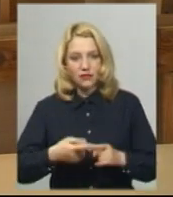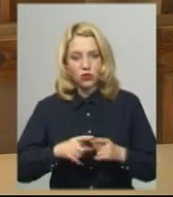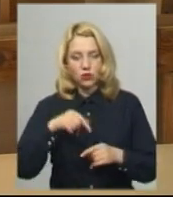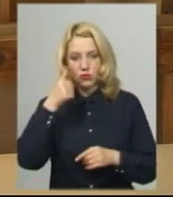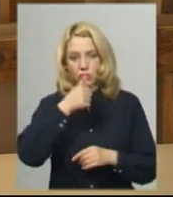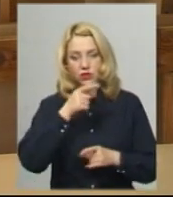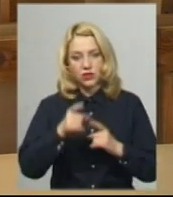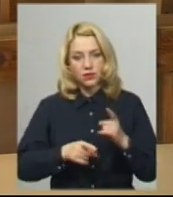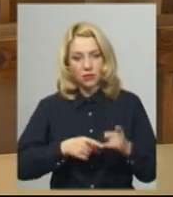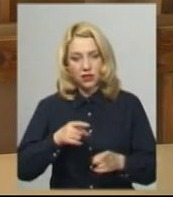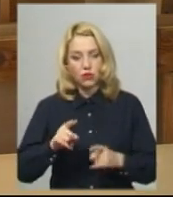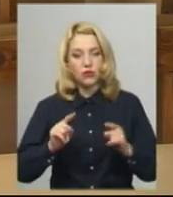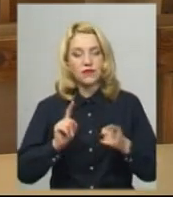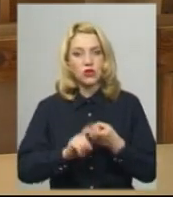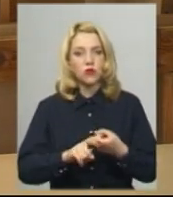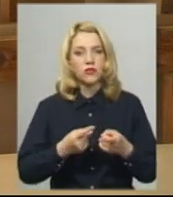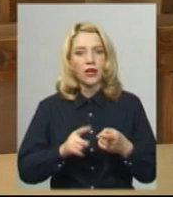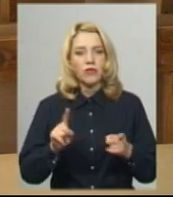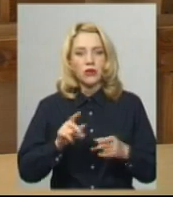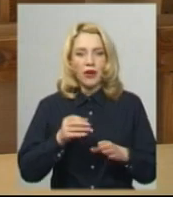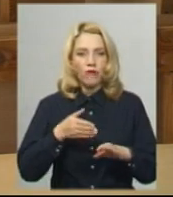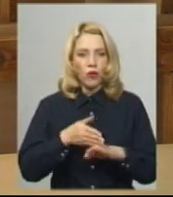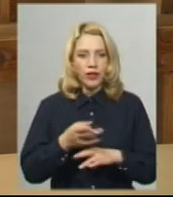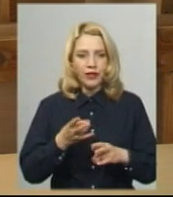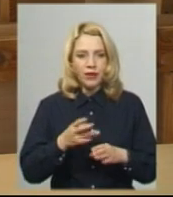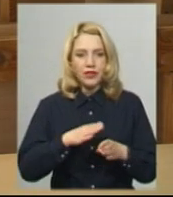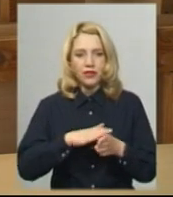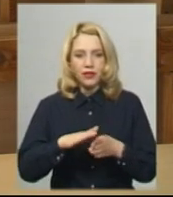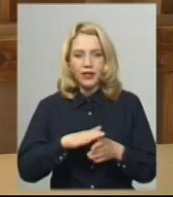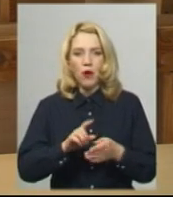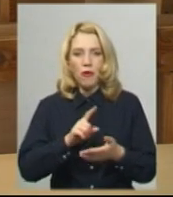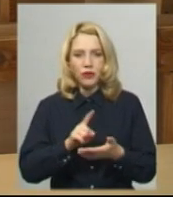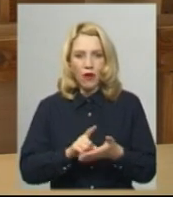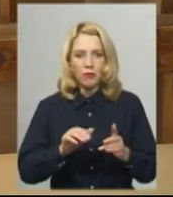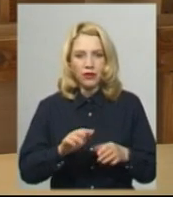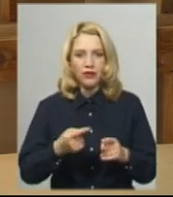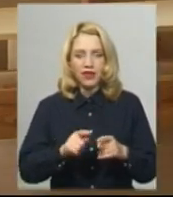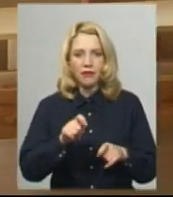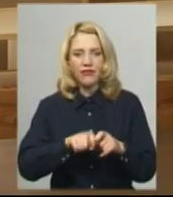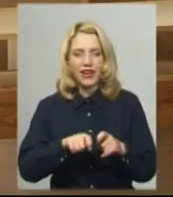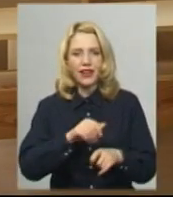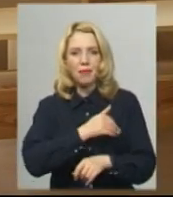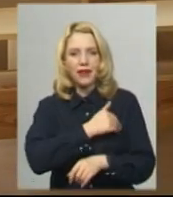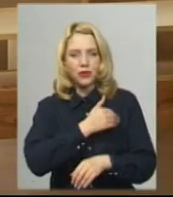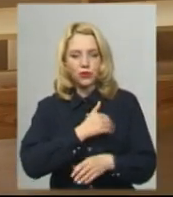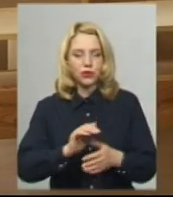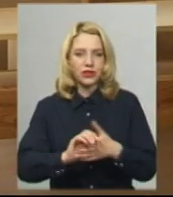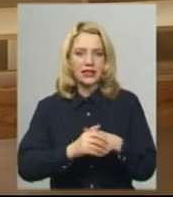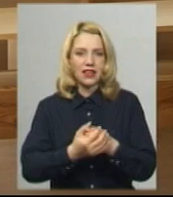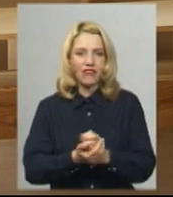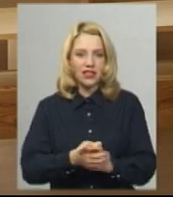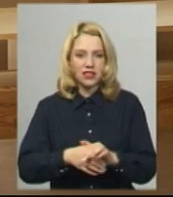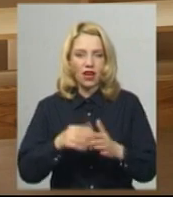змінено в зв'язку з тим, що при вході ми маємо здійснити декілька обов'язкових процедур. Це скринінг температури, дезінфекцію рук